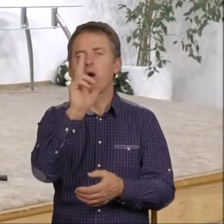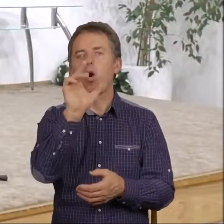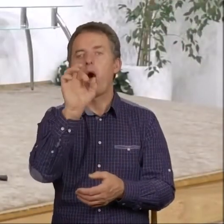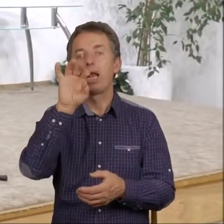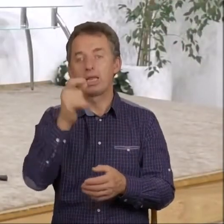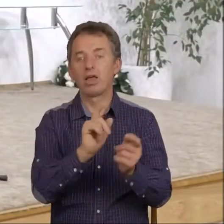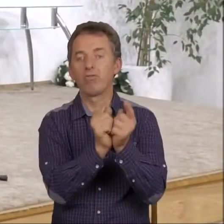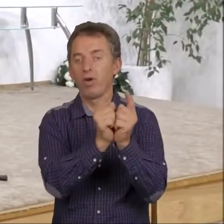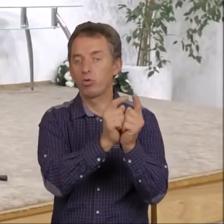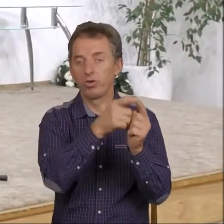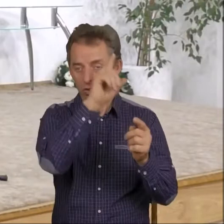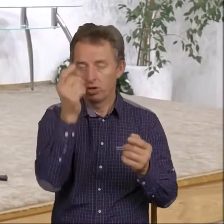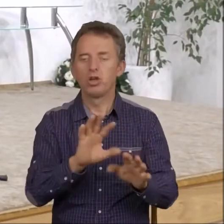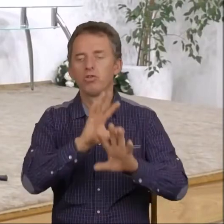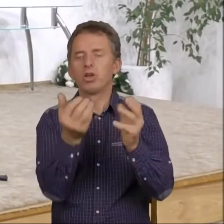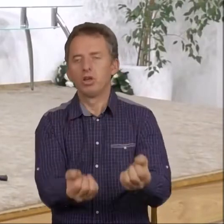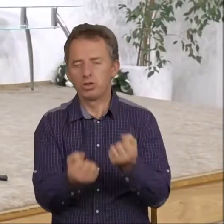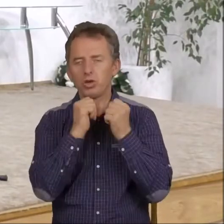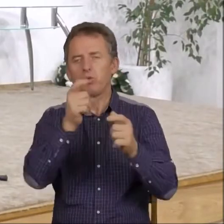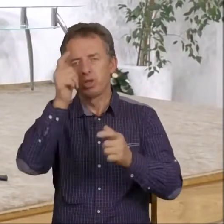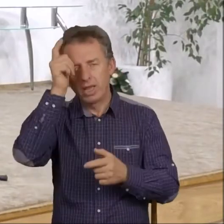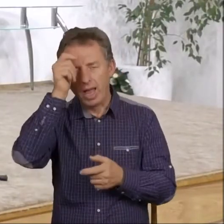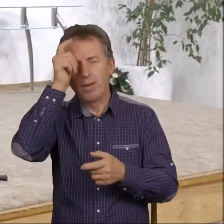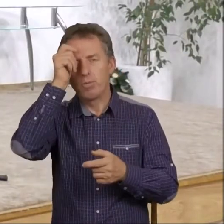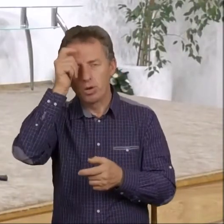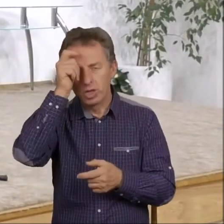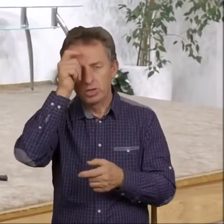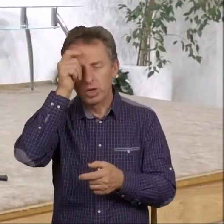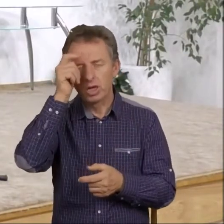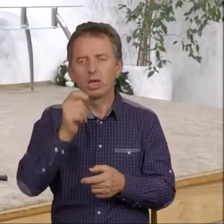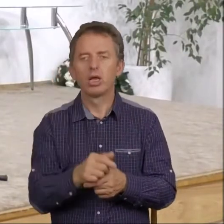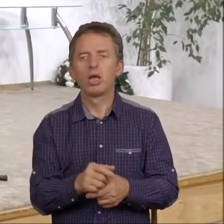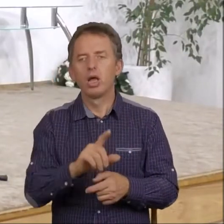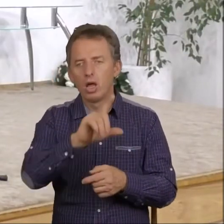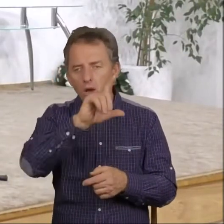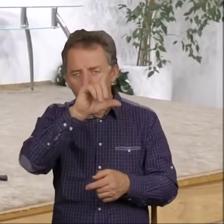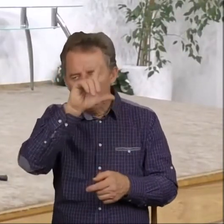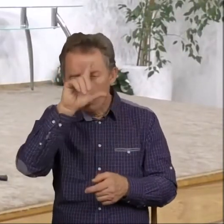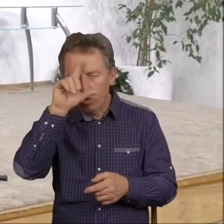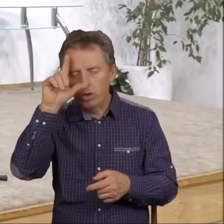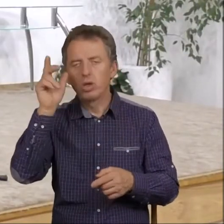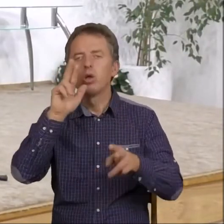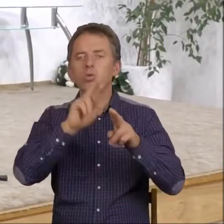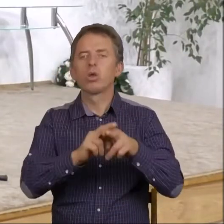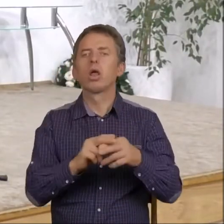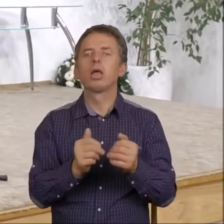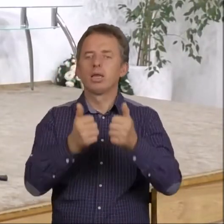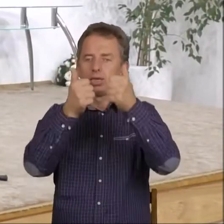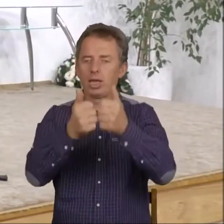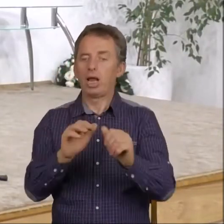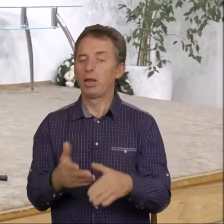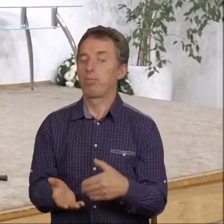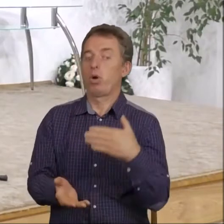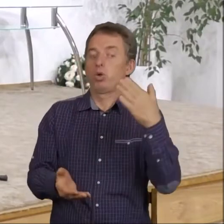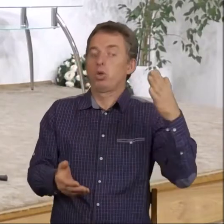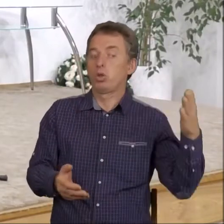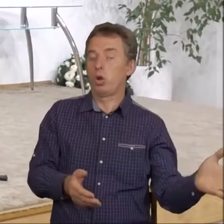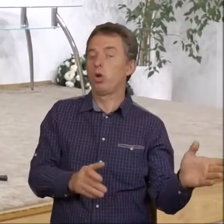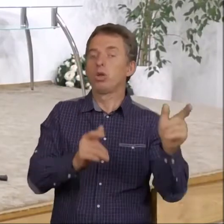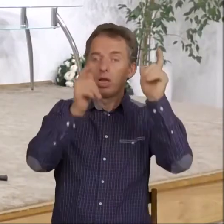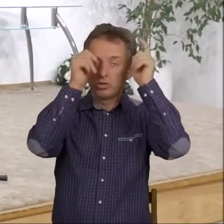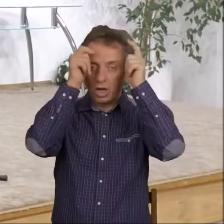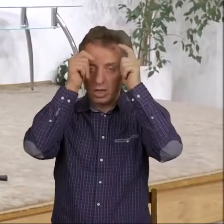zgromadzenie wszystkich sił demonicznych i ludzkich, które opowiedziały się po tej stronie. A